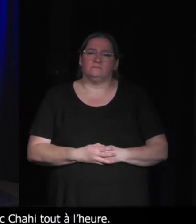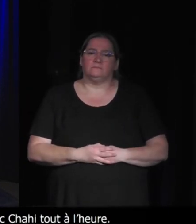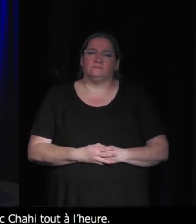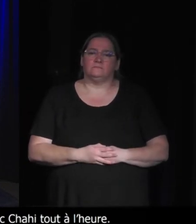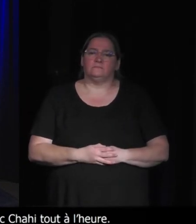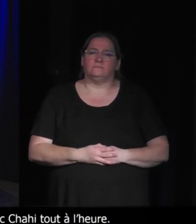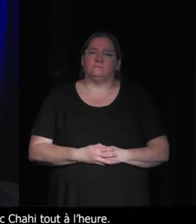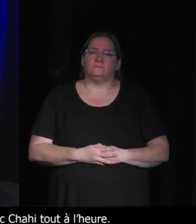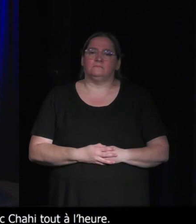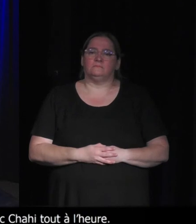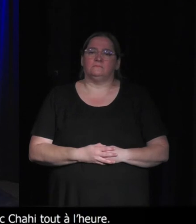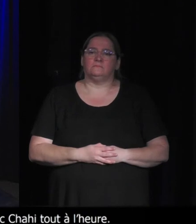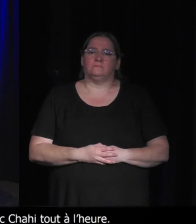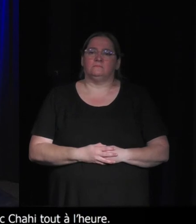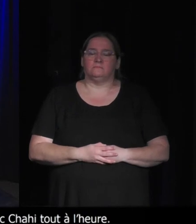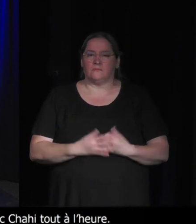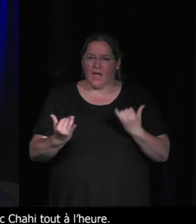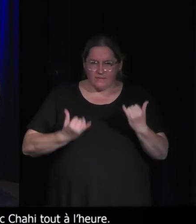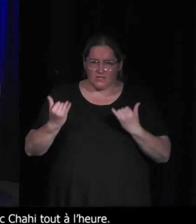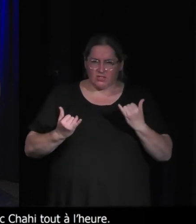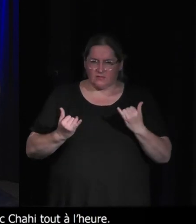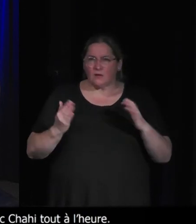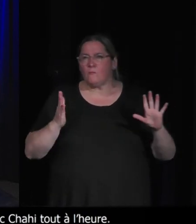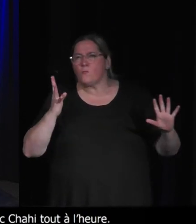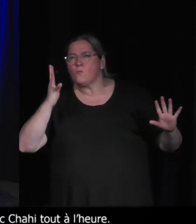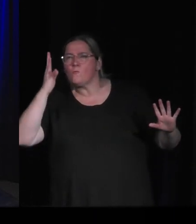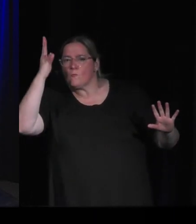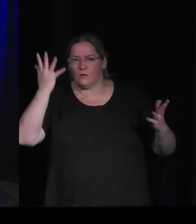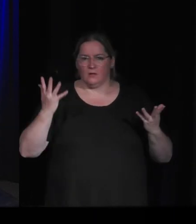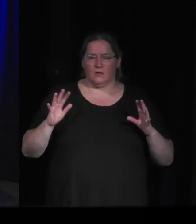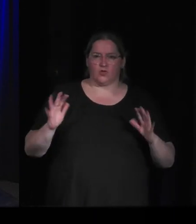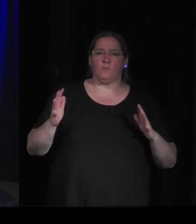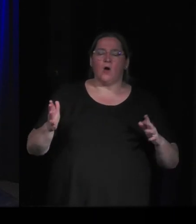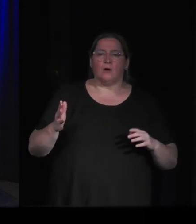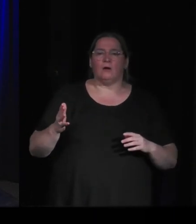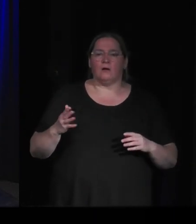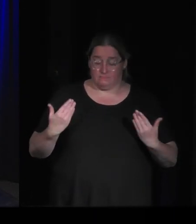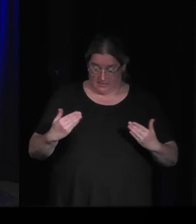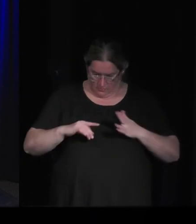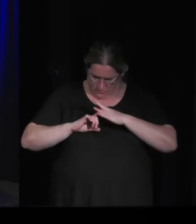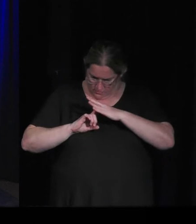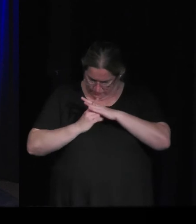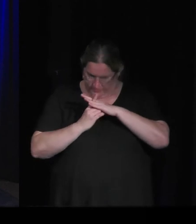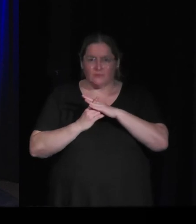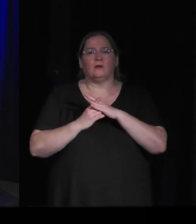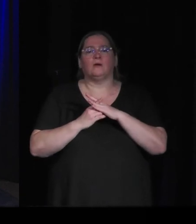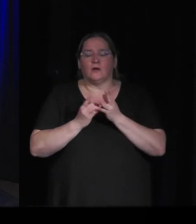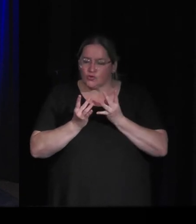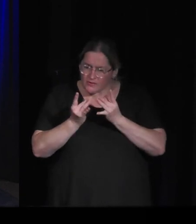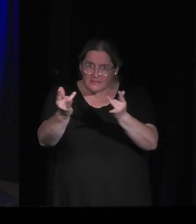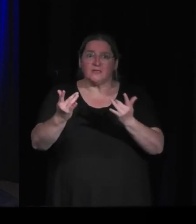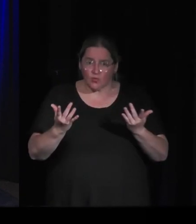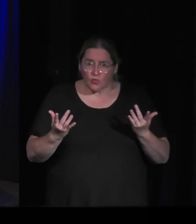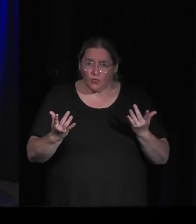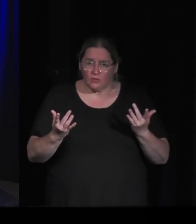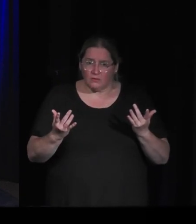si on joue la carte de la prospection et finalement, on se, est-ce que ce début de sensibilisation dont on parle ici depuis le